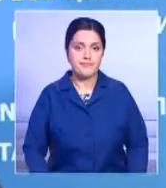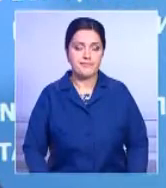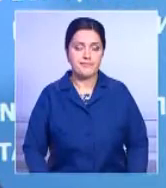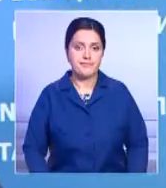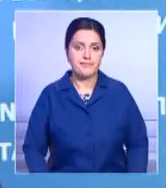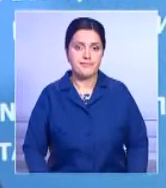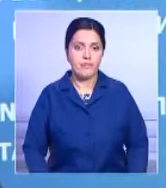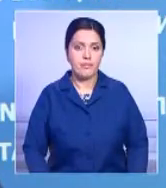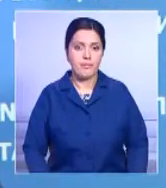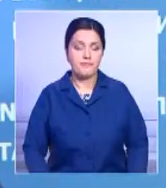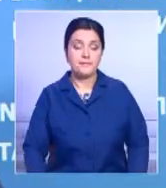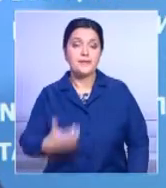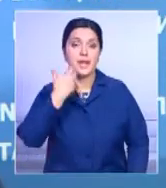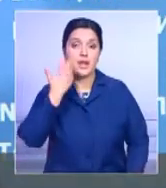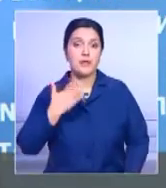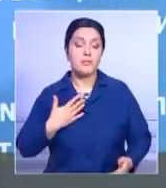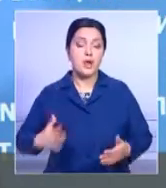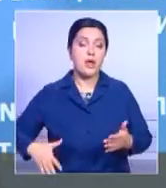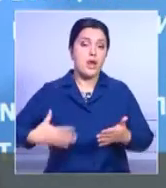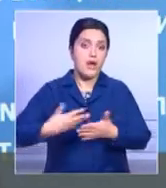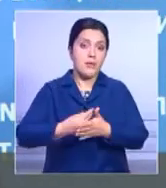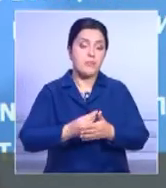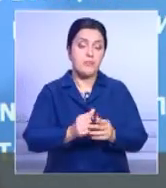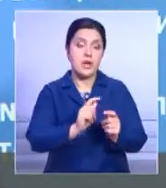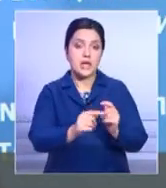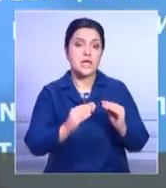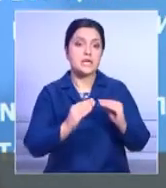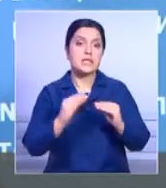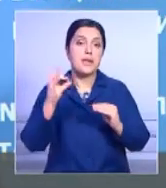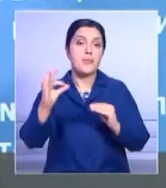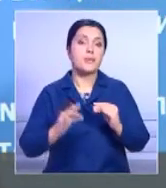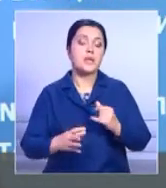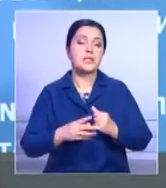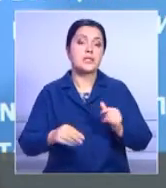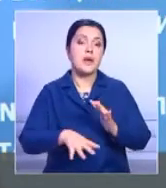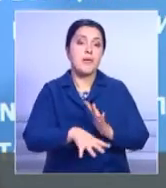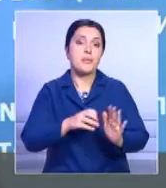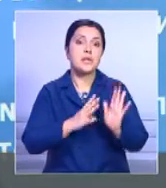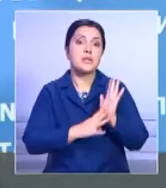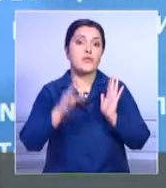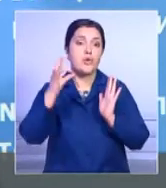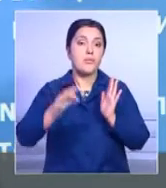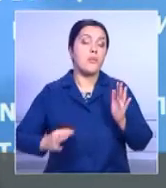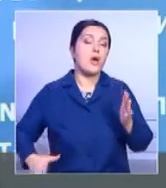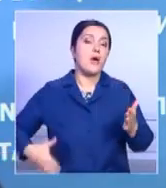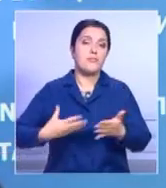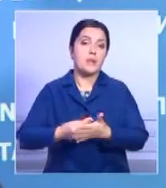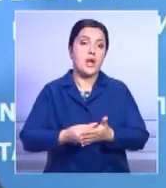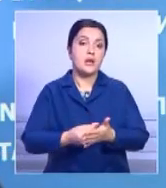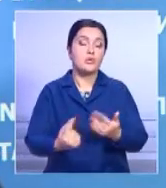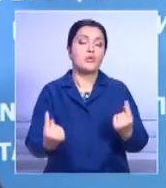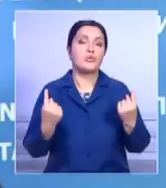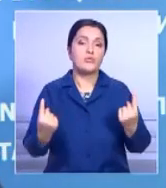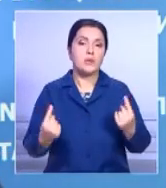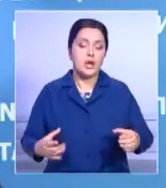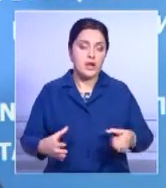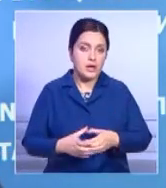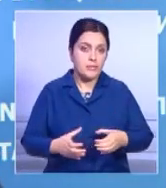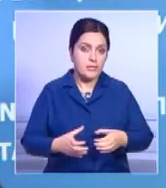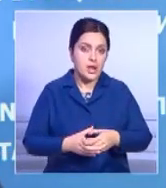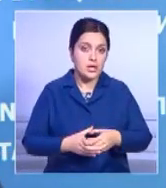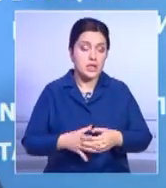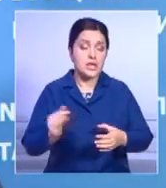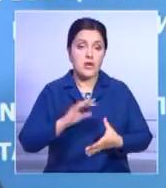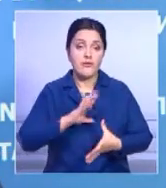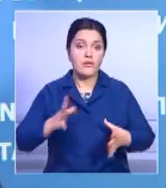Когда мы вкладываем в разведку 10% и остальные 90% платит крупная компания, и